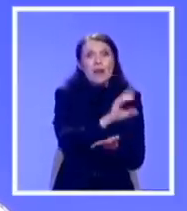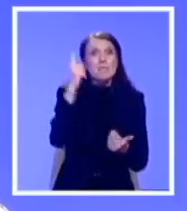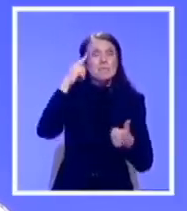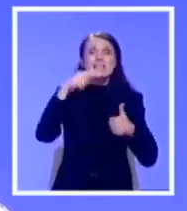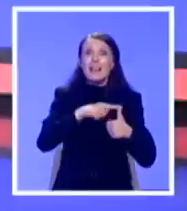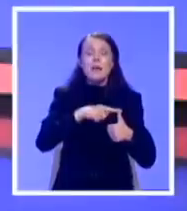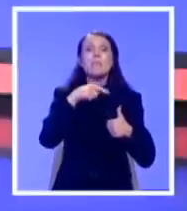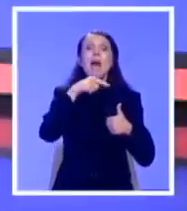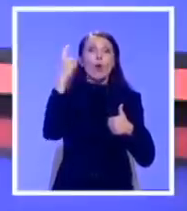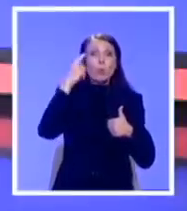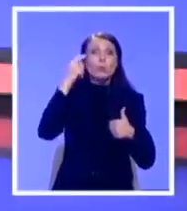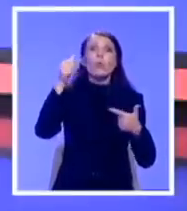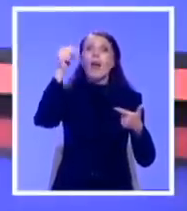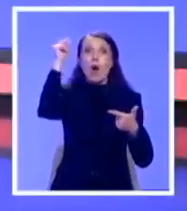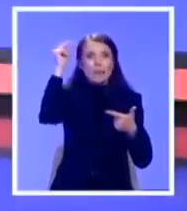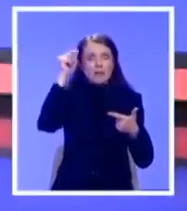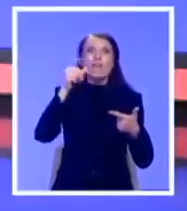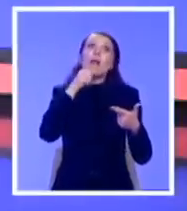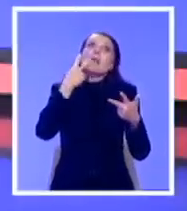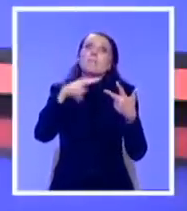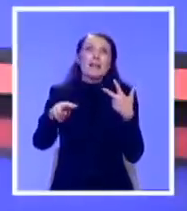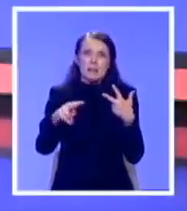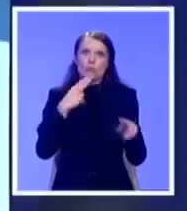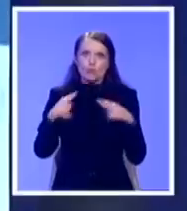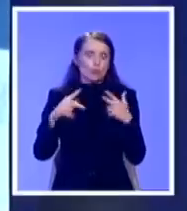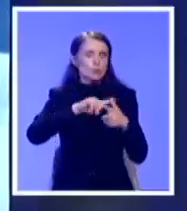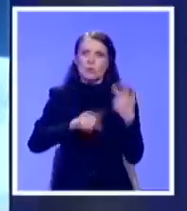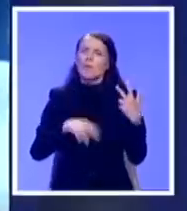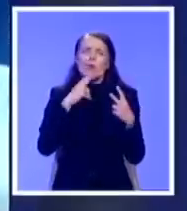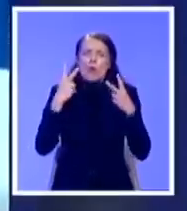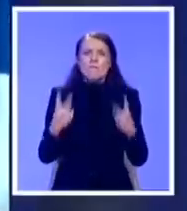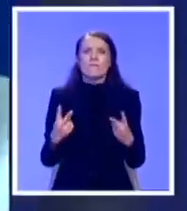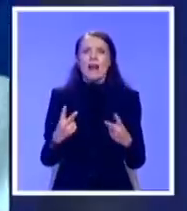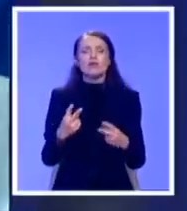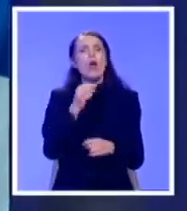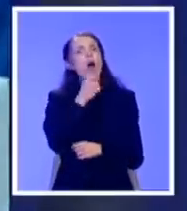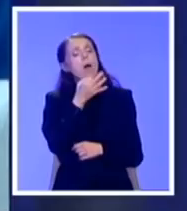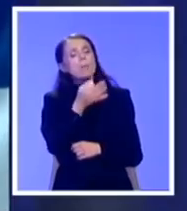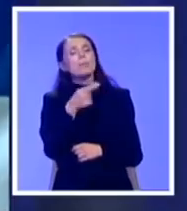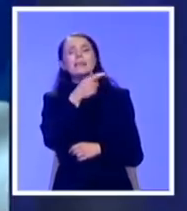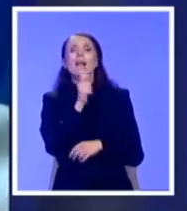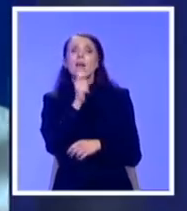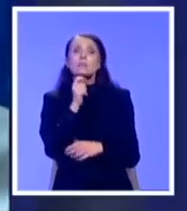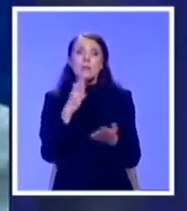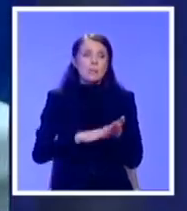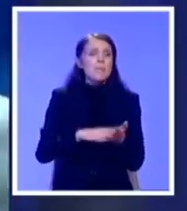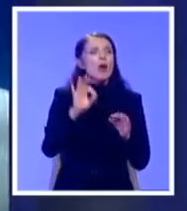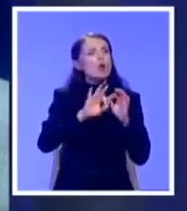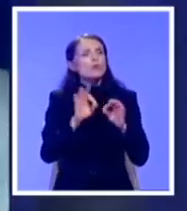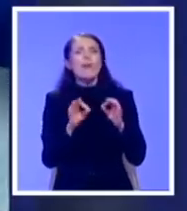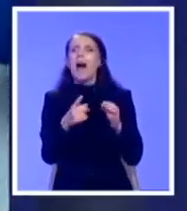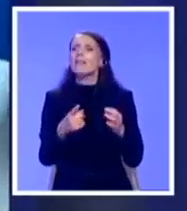za početak ovoj zemlji. I naravno pravosuđi. Je li očuvanje kulturnih vrednosti, dobara, zaštita umetnika zavisi